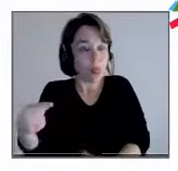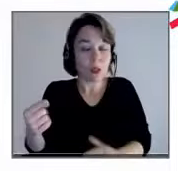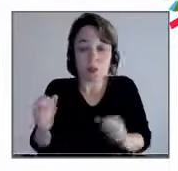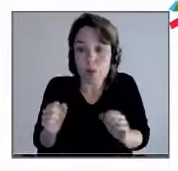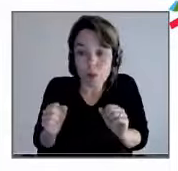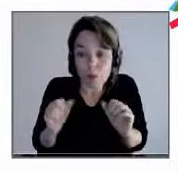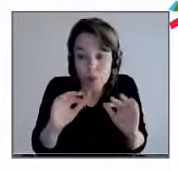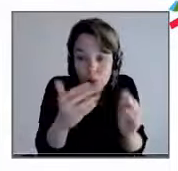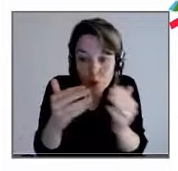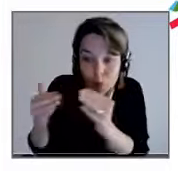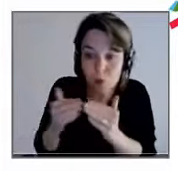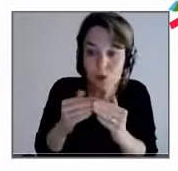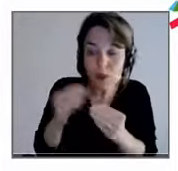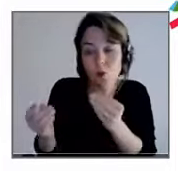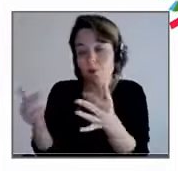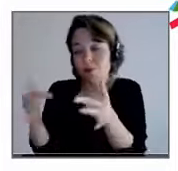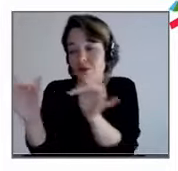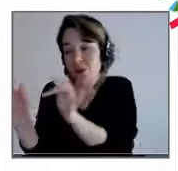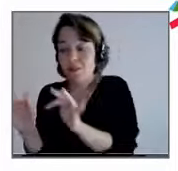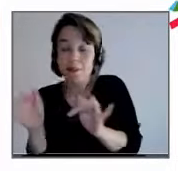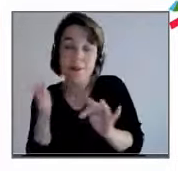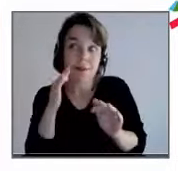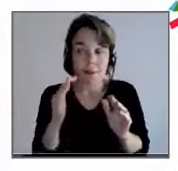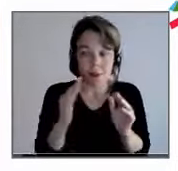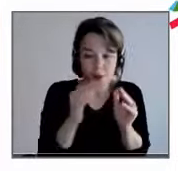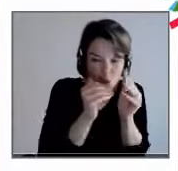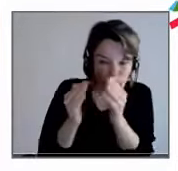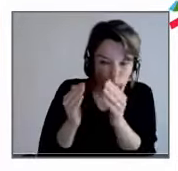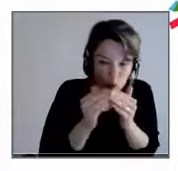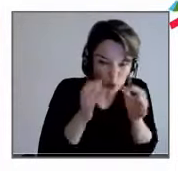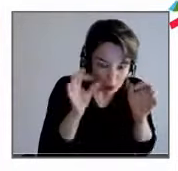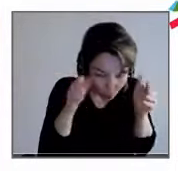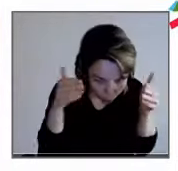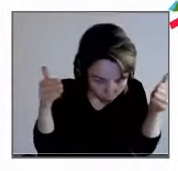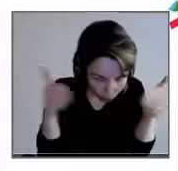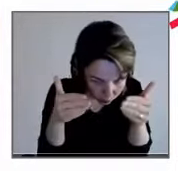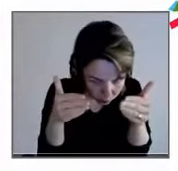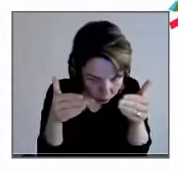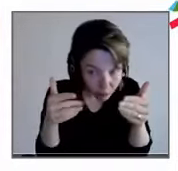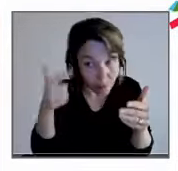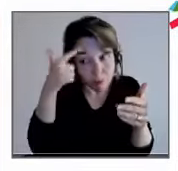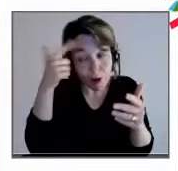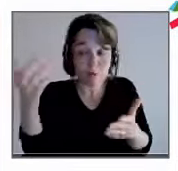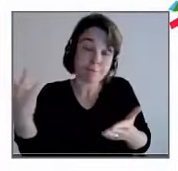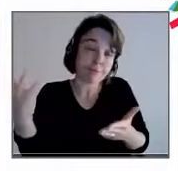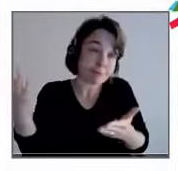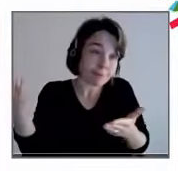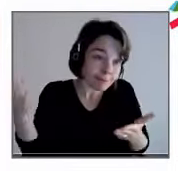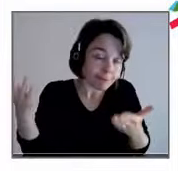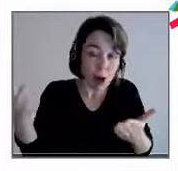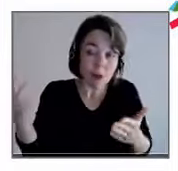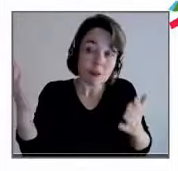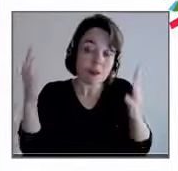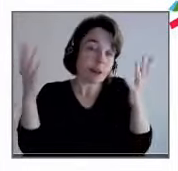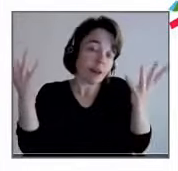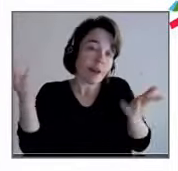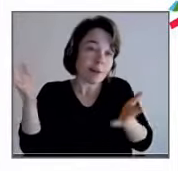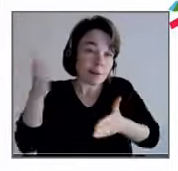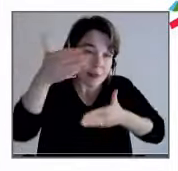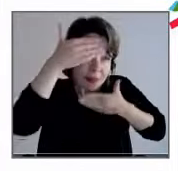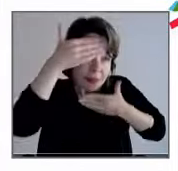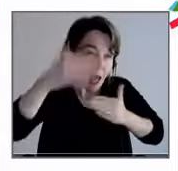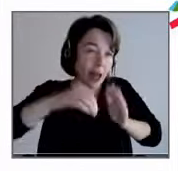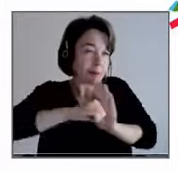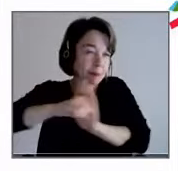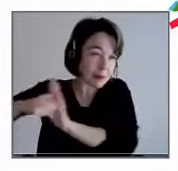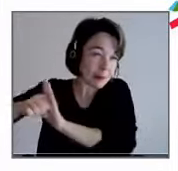dérives, on les connaît, le communautarisme, d'ailleurs, quand on pense aux islamistes, ils s'appellent frères, donc ce n pas forcément une bonne chose et c'est très